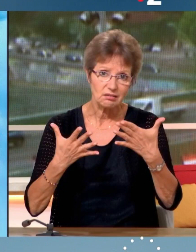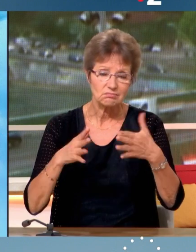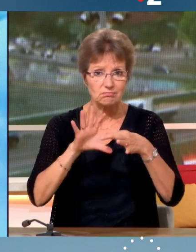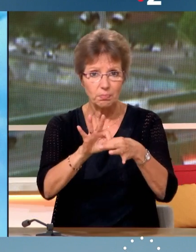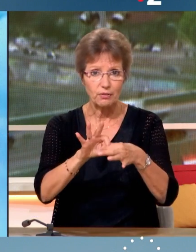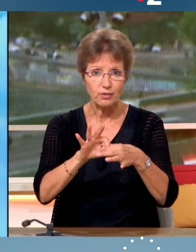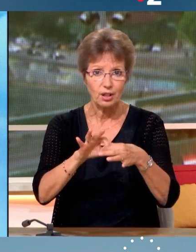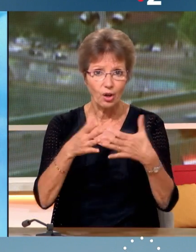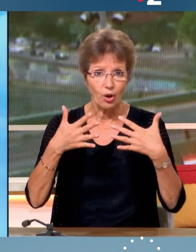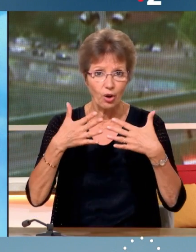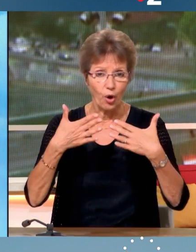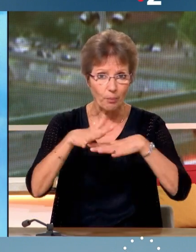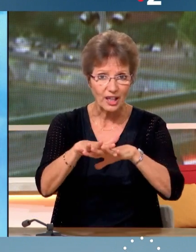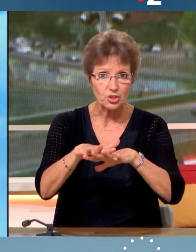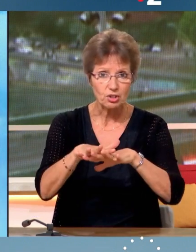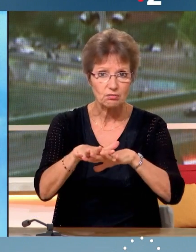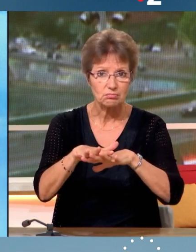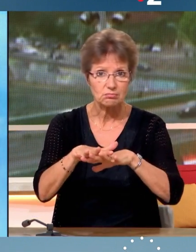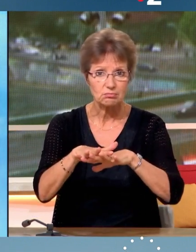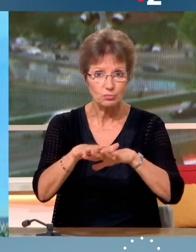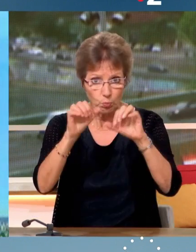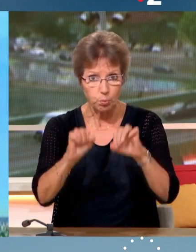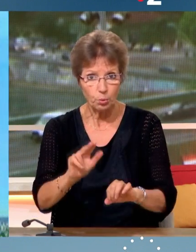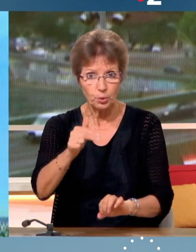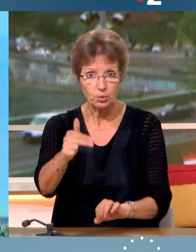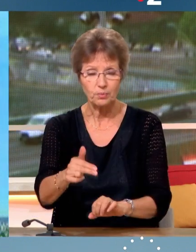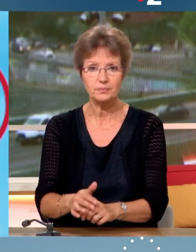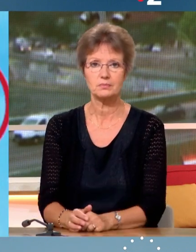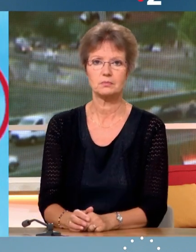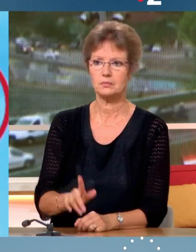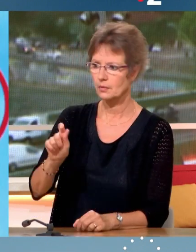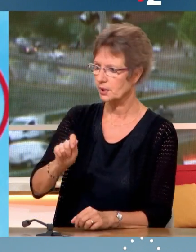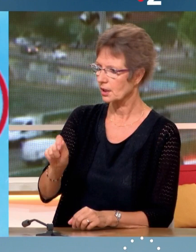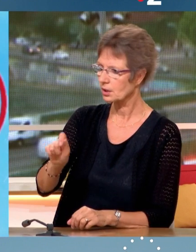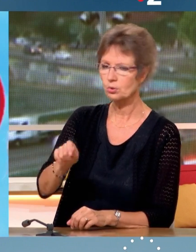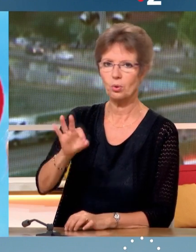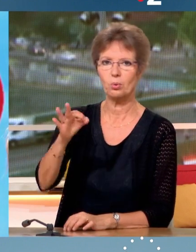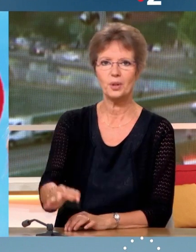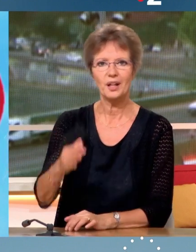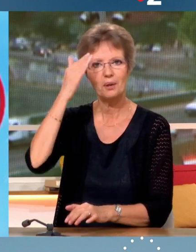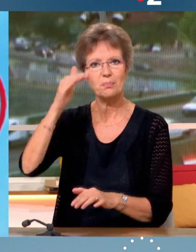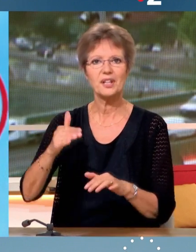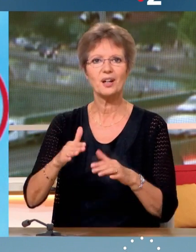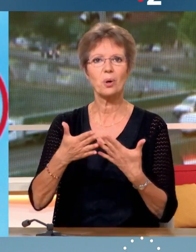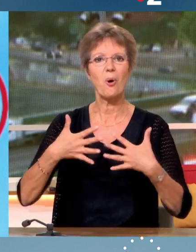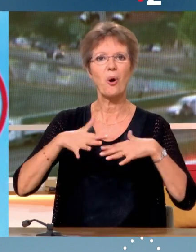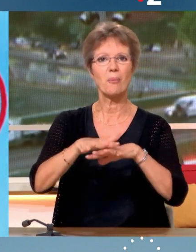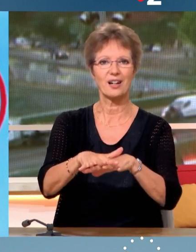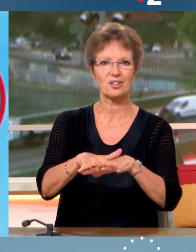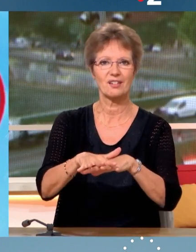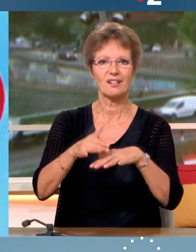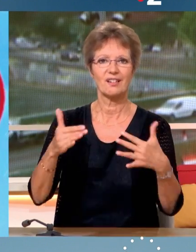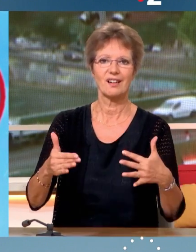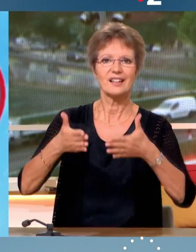de La République En Marche, si ces textes nous conviennent sur le fond ? Bien sûr. Écoutez, si La République En Marche renonce, par exemple, à